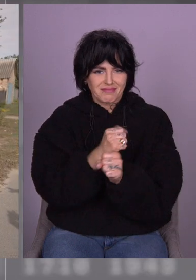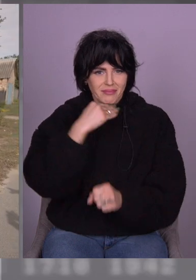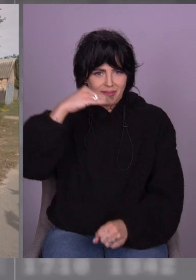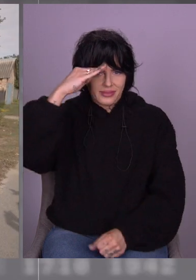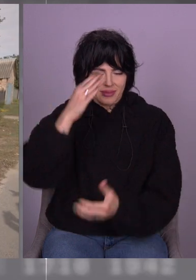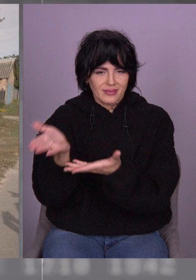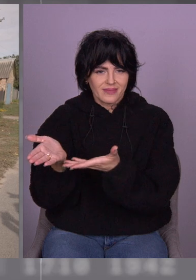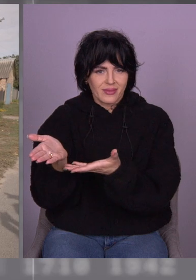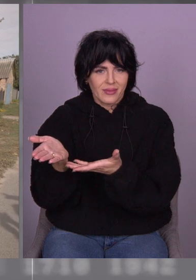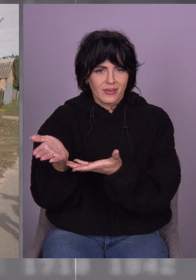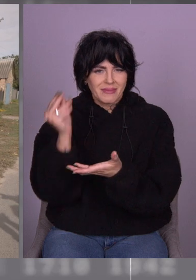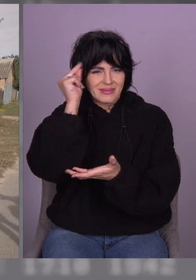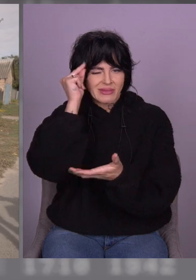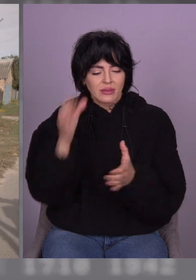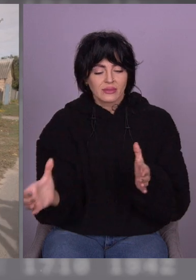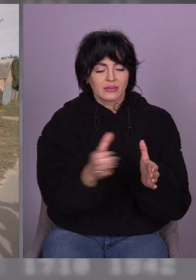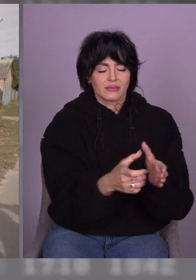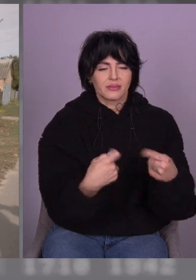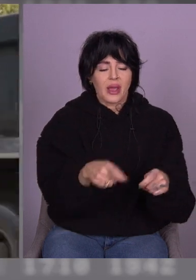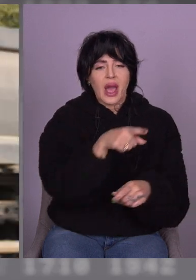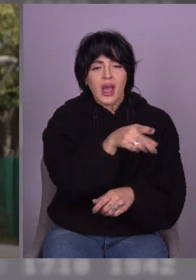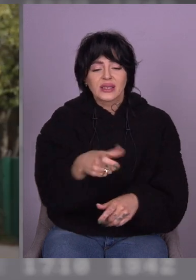Пасибі. Я отак прямо візьму.